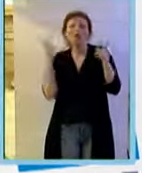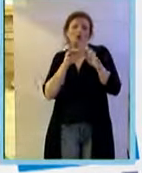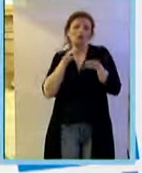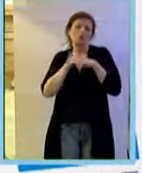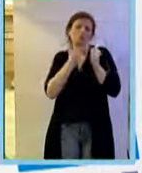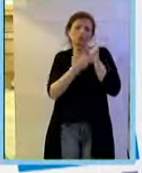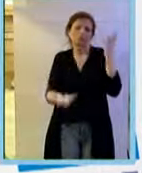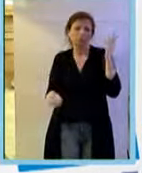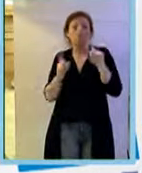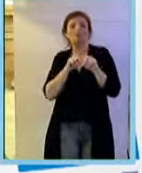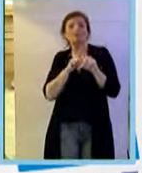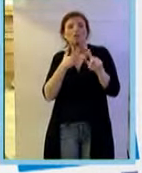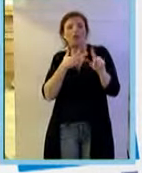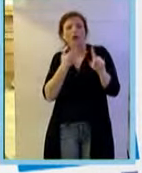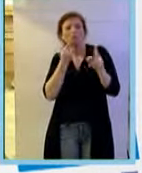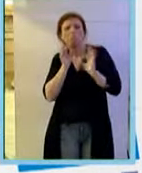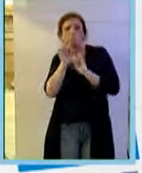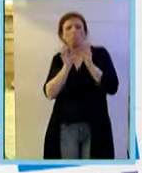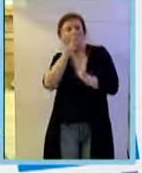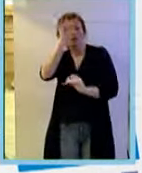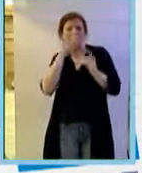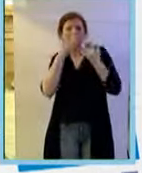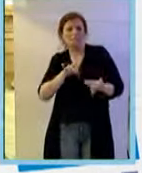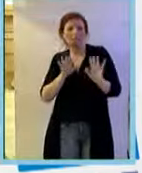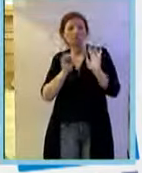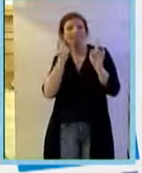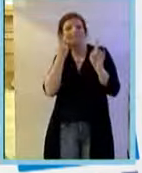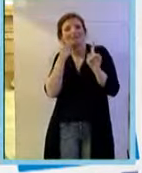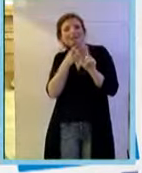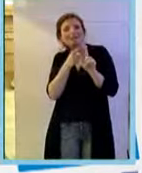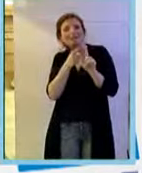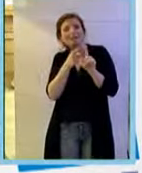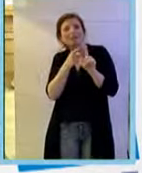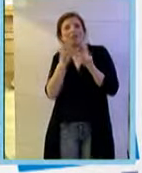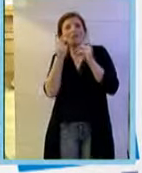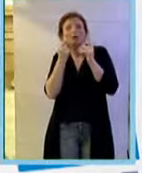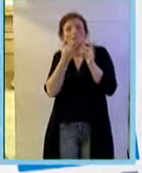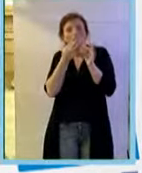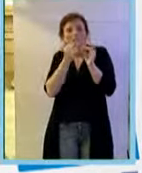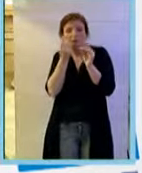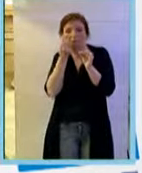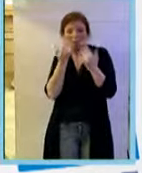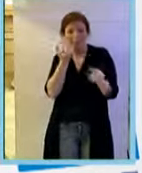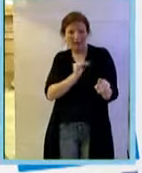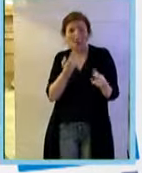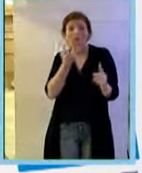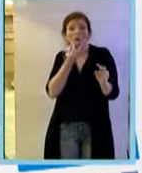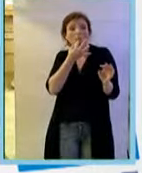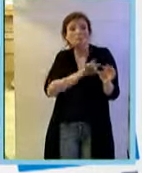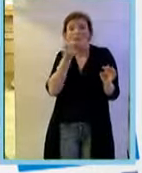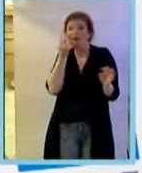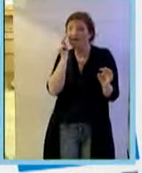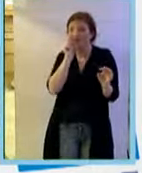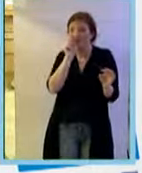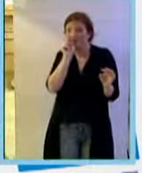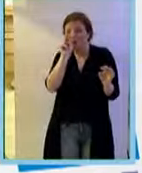clinici l'endpoint che si misura è molto semplice l'acutezza visiva in un bambino ci sono una serie di